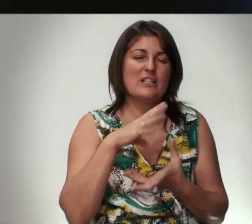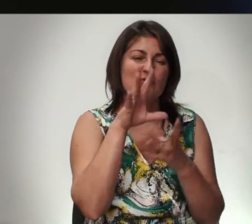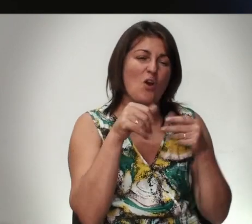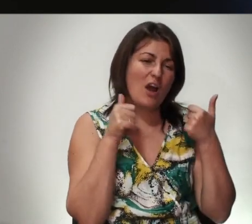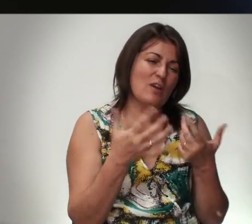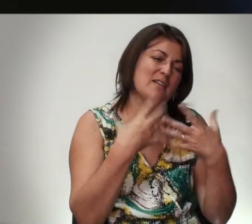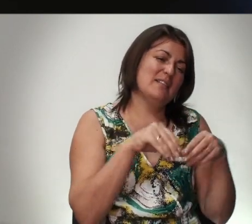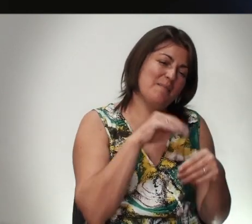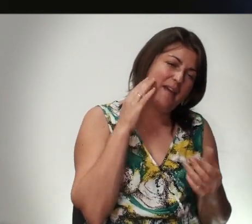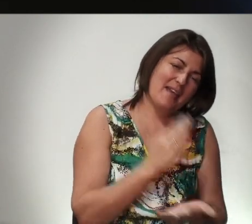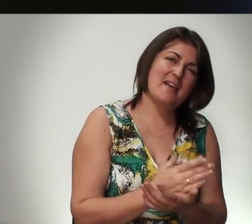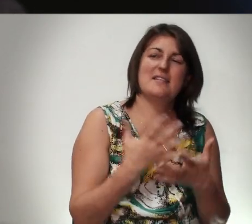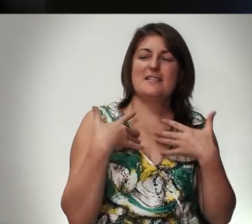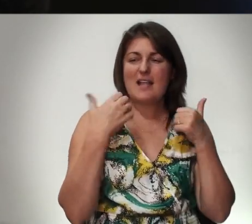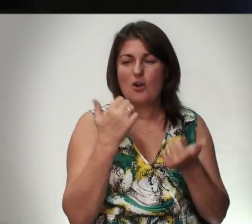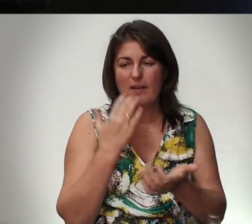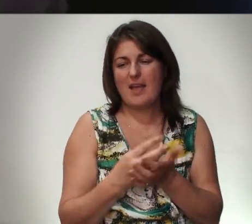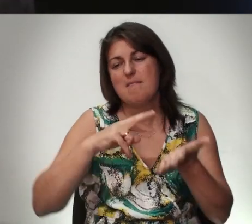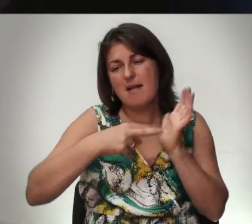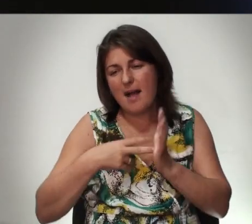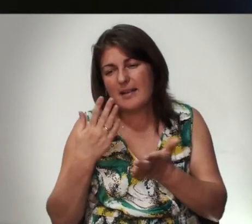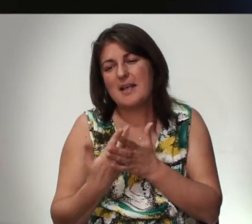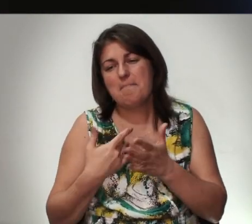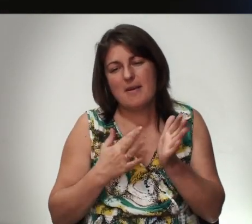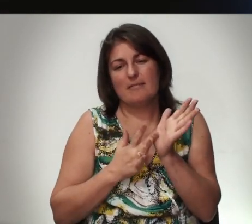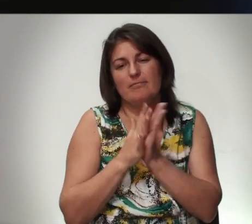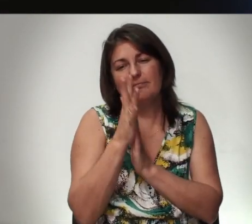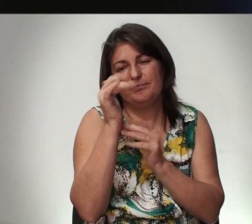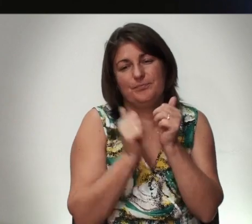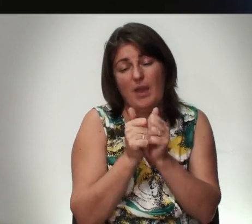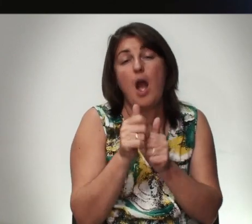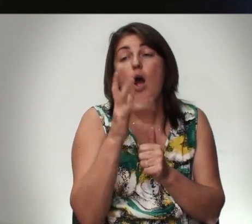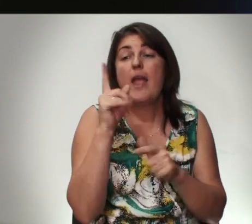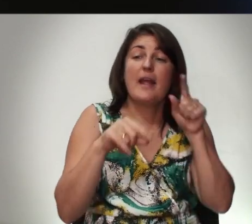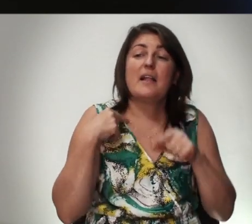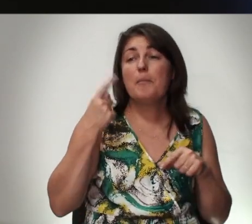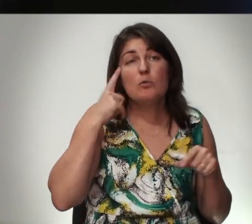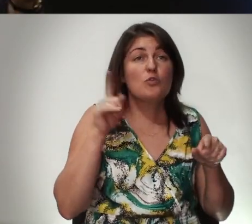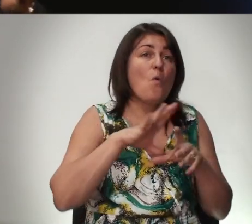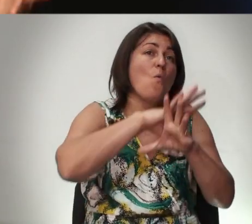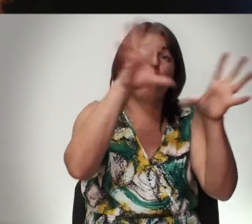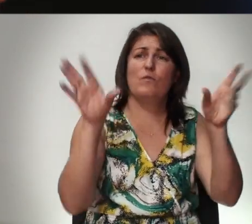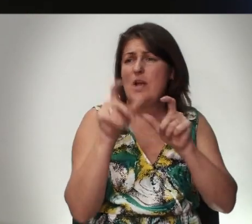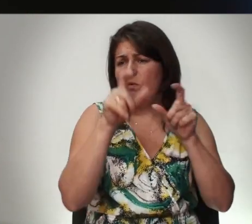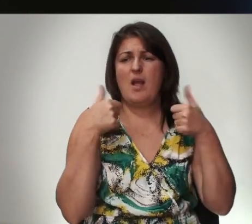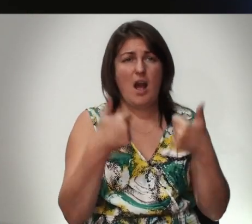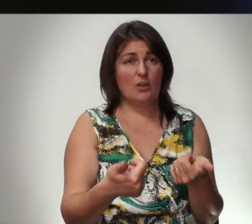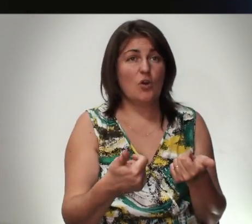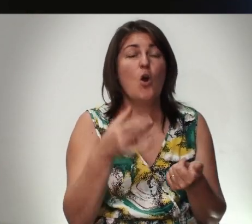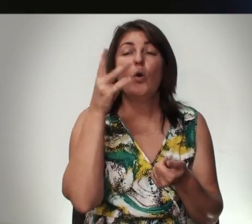Семья есть Здоровье есть Планы есть Мы движемся Иногда мы думаем Что у всех людей хорошо